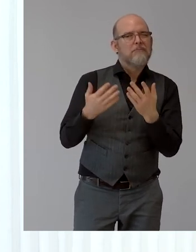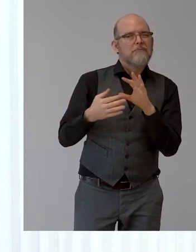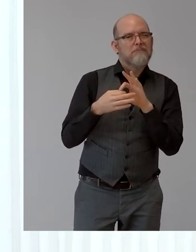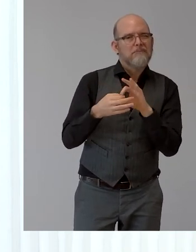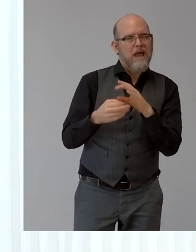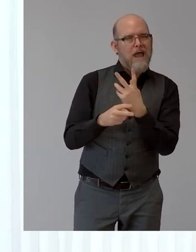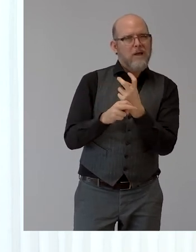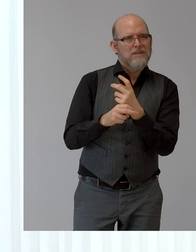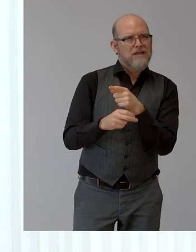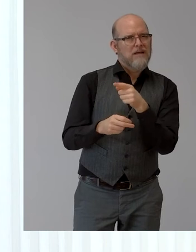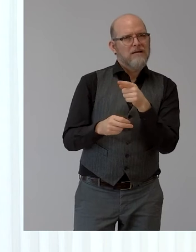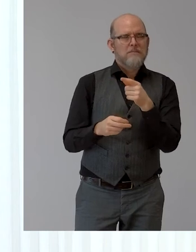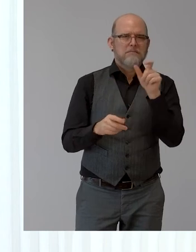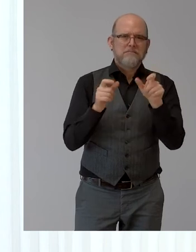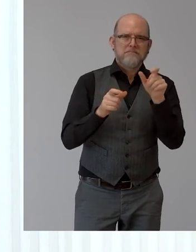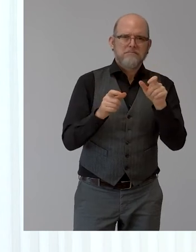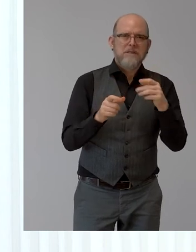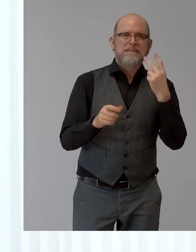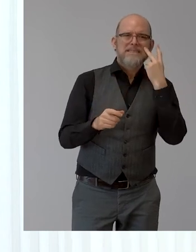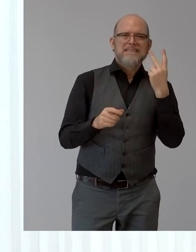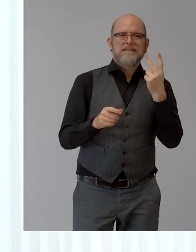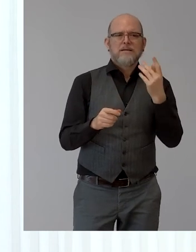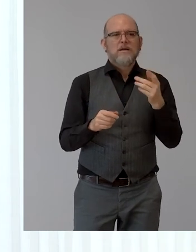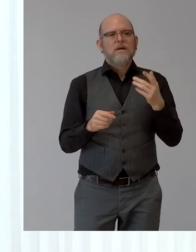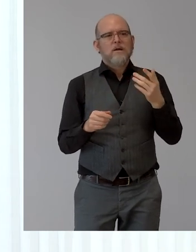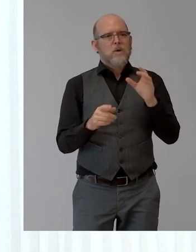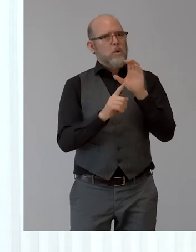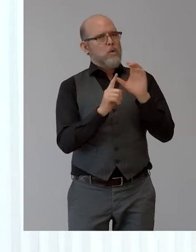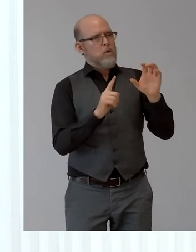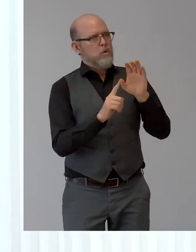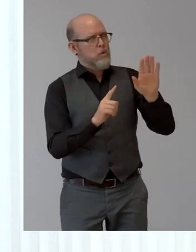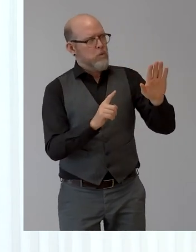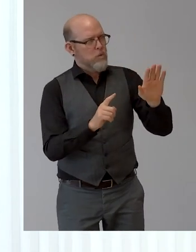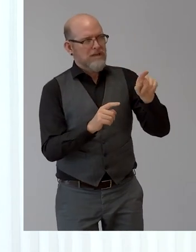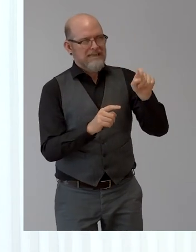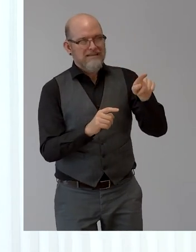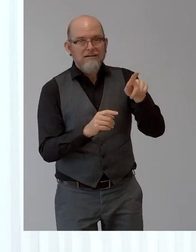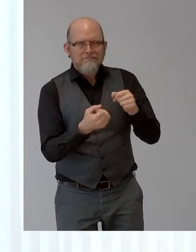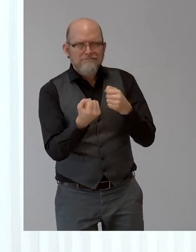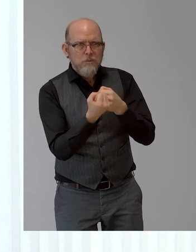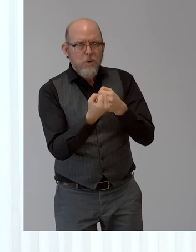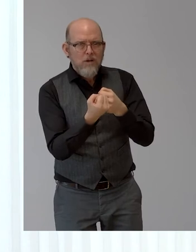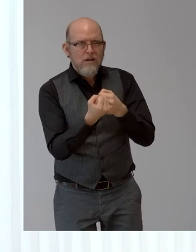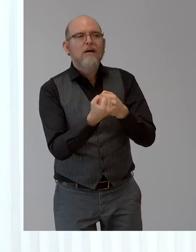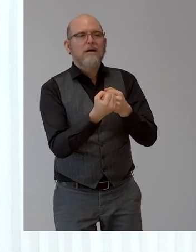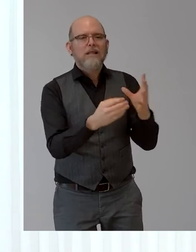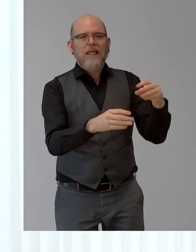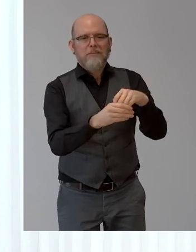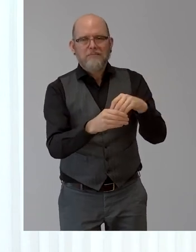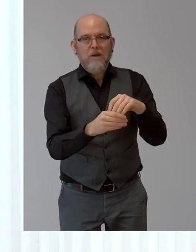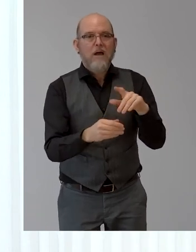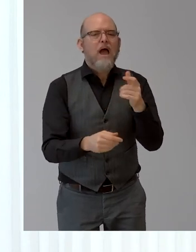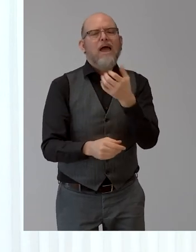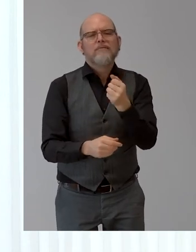disability or are there elements that are also hindering and are barriers towards a more inclusive